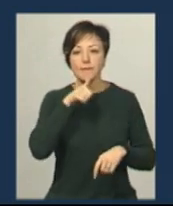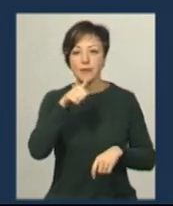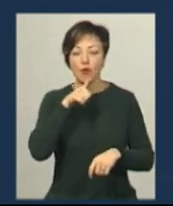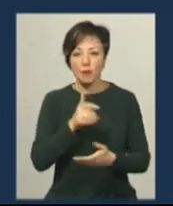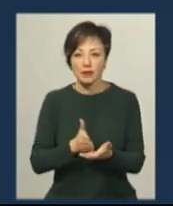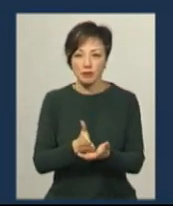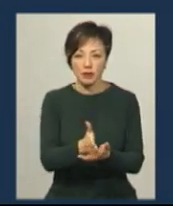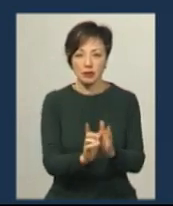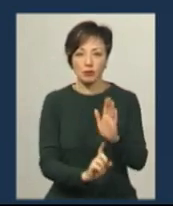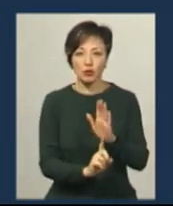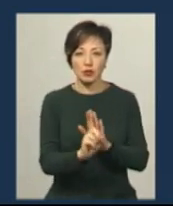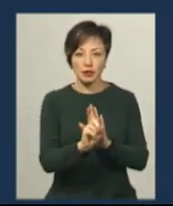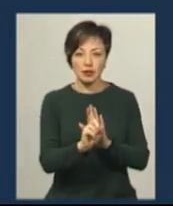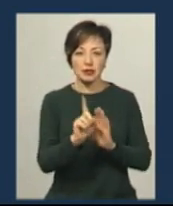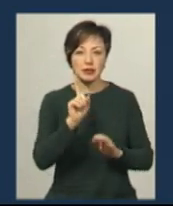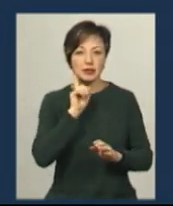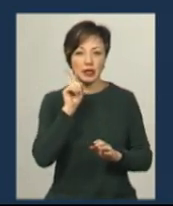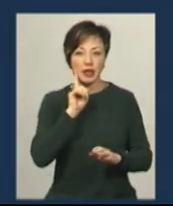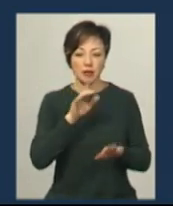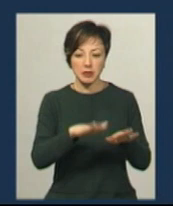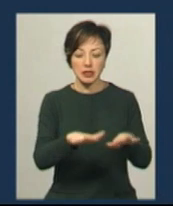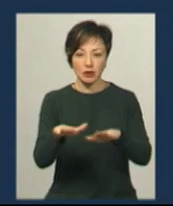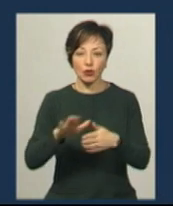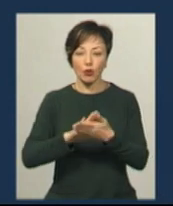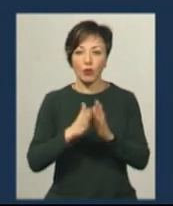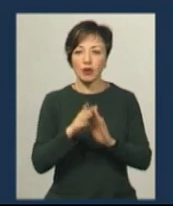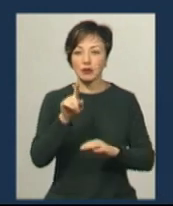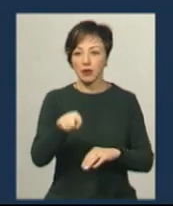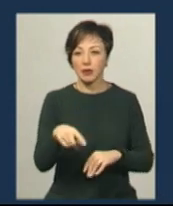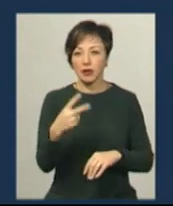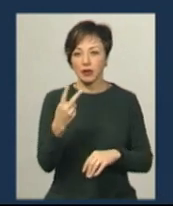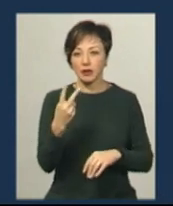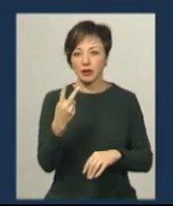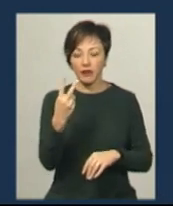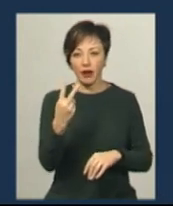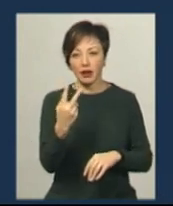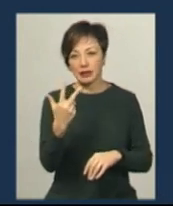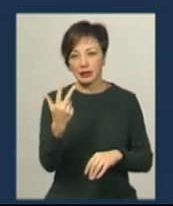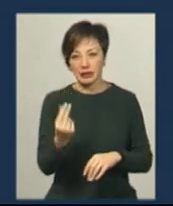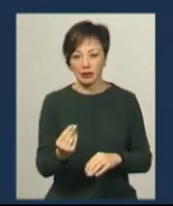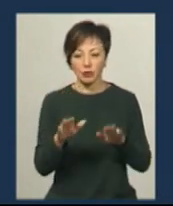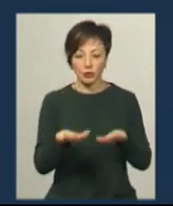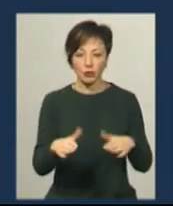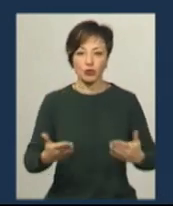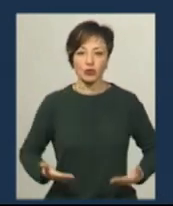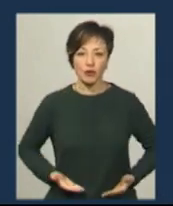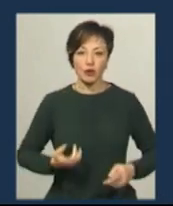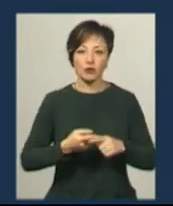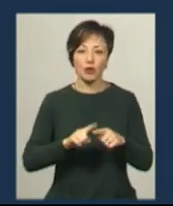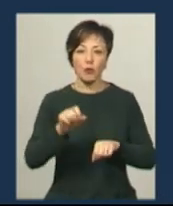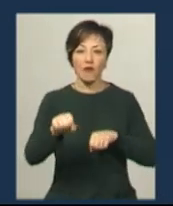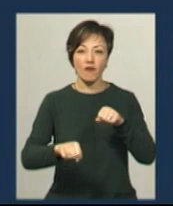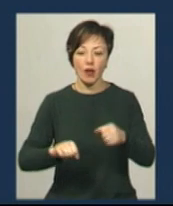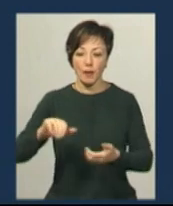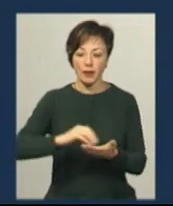запустити з раненими садибами, домовитися. Там 2-4 дні вони тут проживають і по цьому веломаршруту